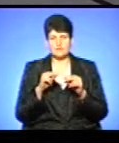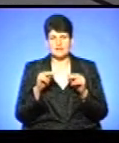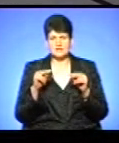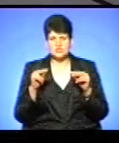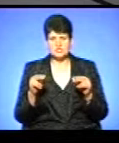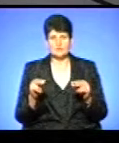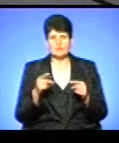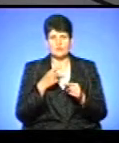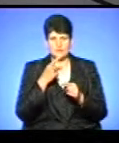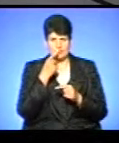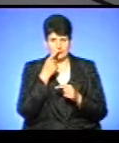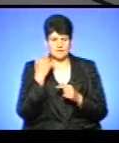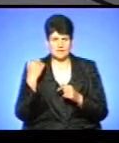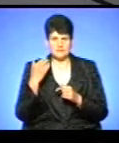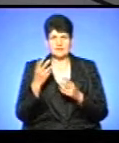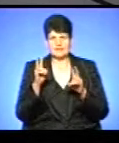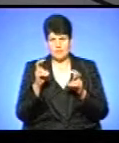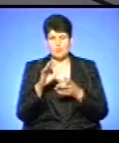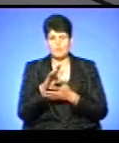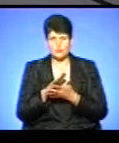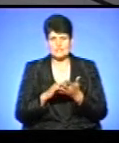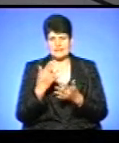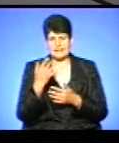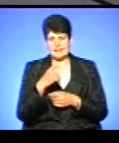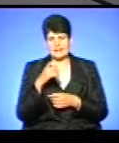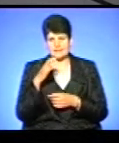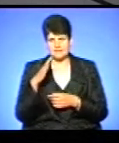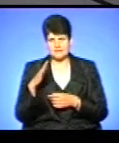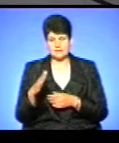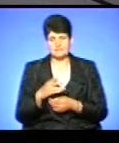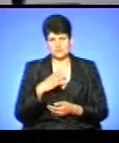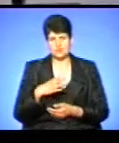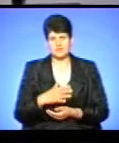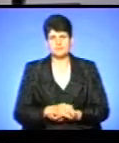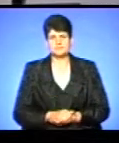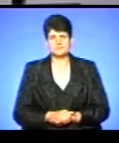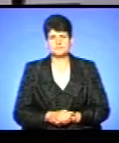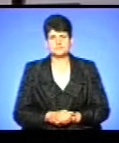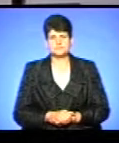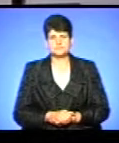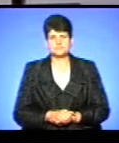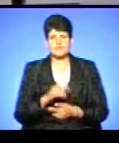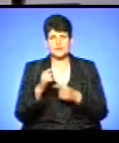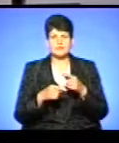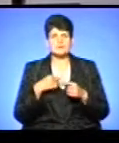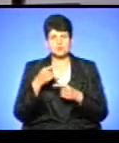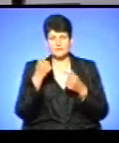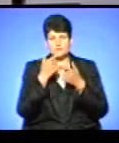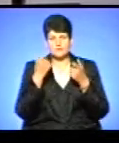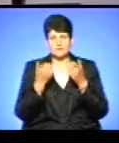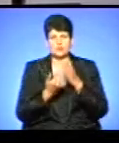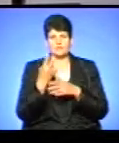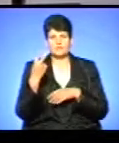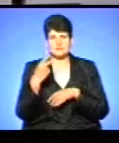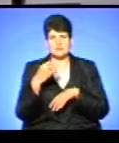говорила щойно. Тему ми продовжимо за кілька хвилин. Після прогнозу синоптиків дочекайтеся. І наступне інформаційне оновлення